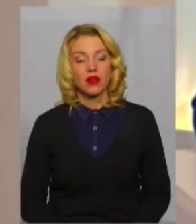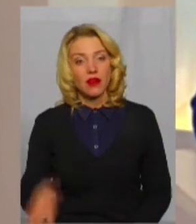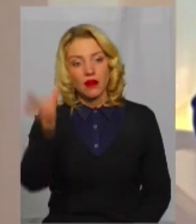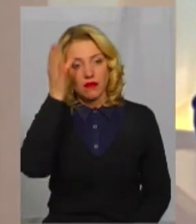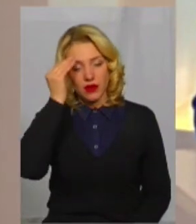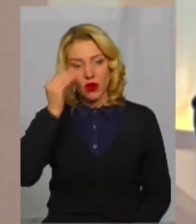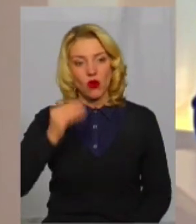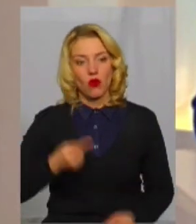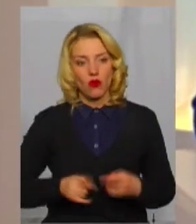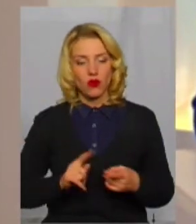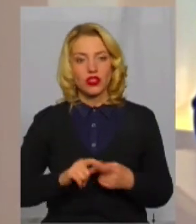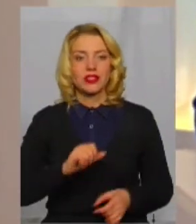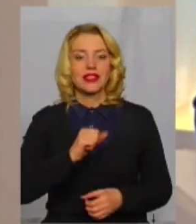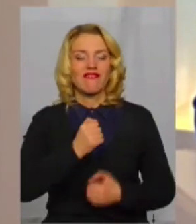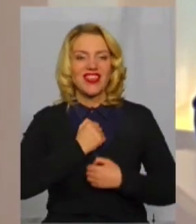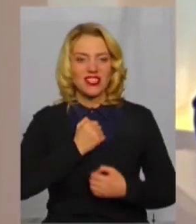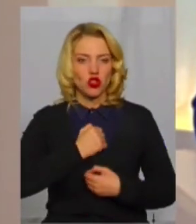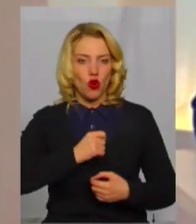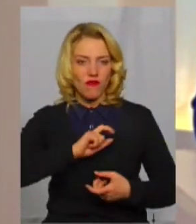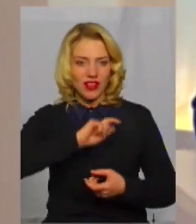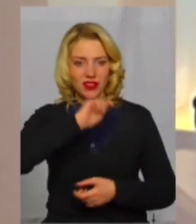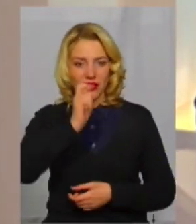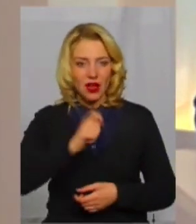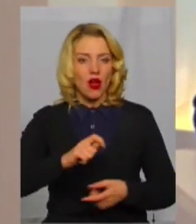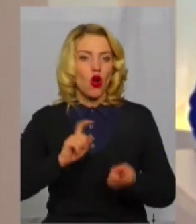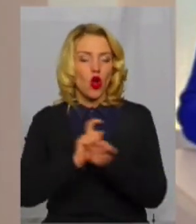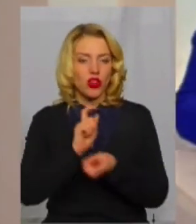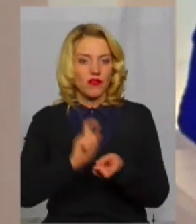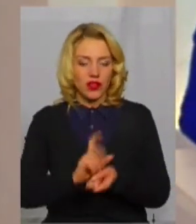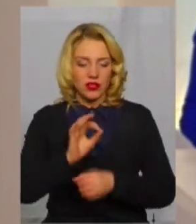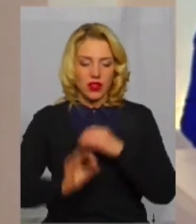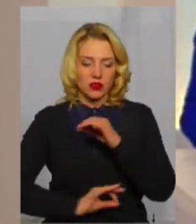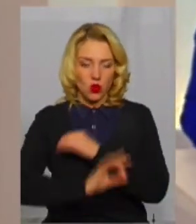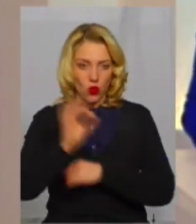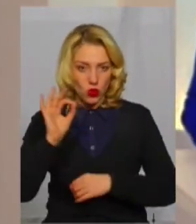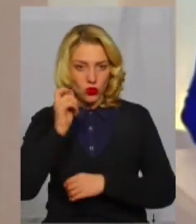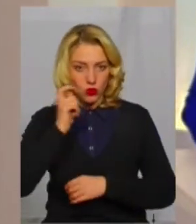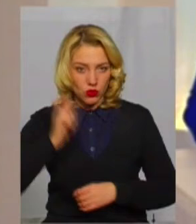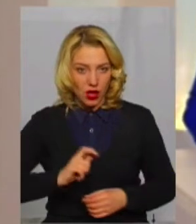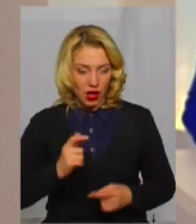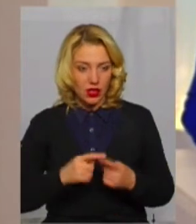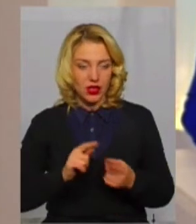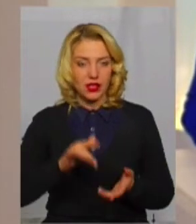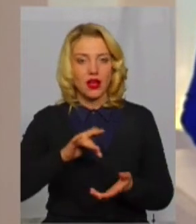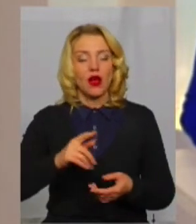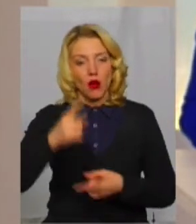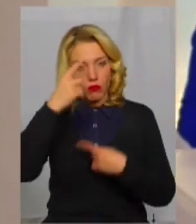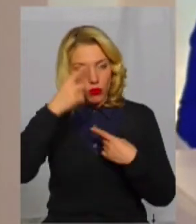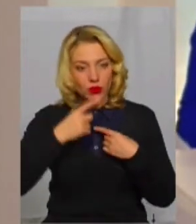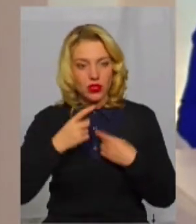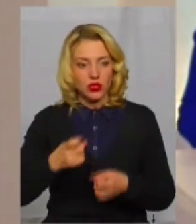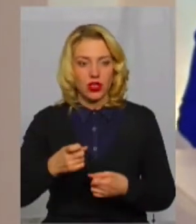враховуючи військовий конфлікт на сході країни, Центр громадського здоров'я Міністерства охорони здоров'я України попереджає,